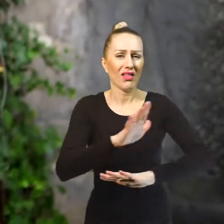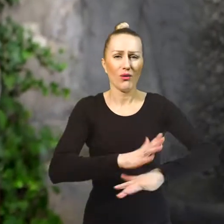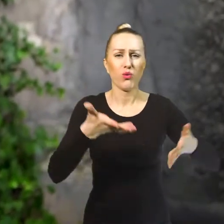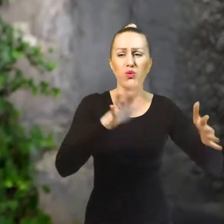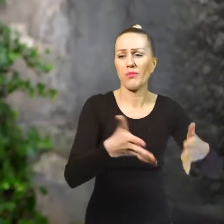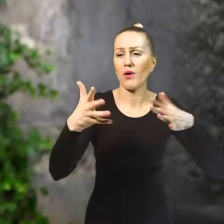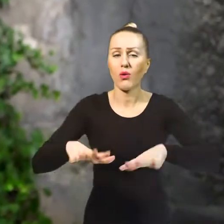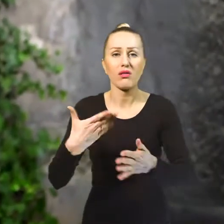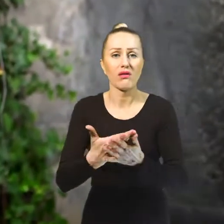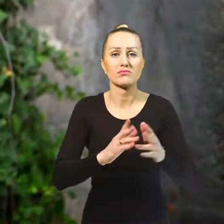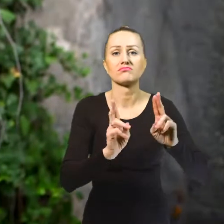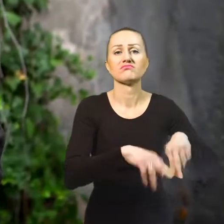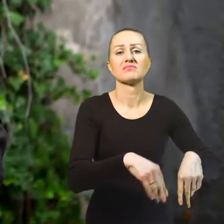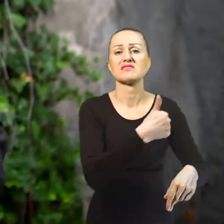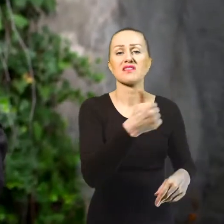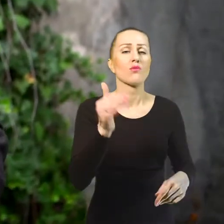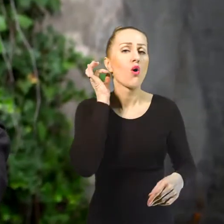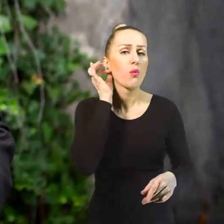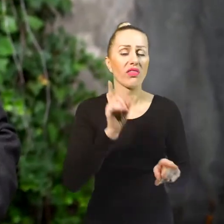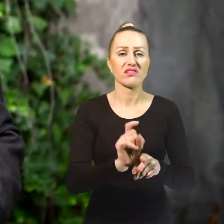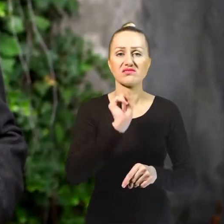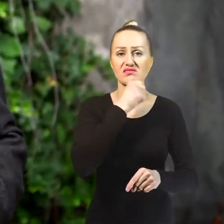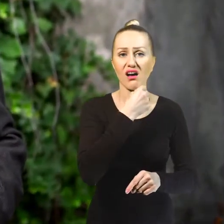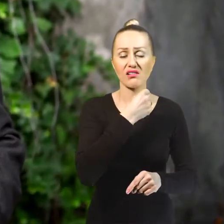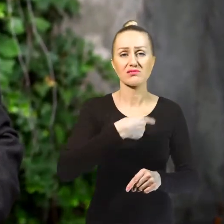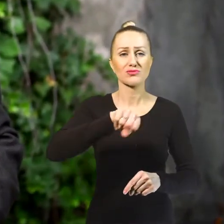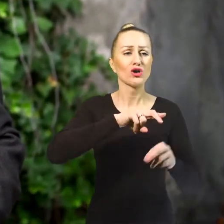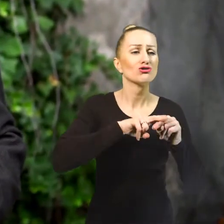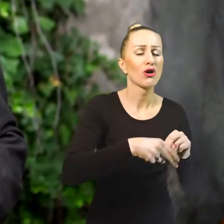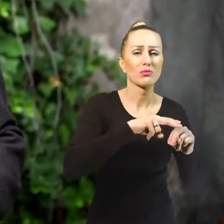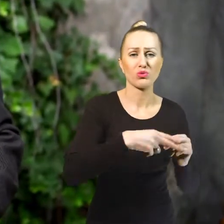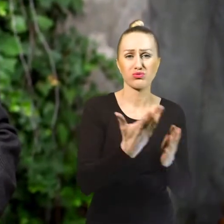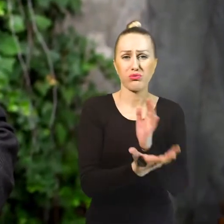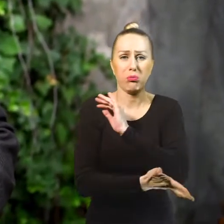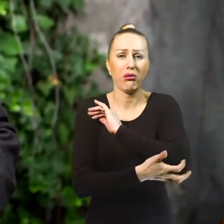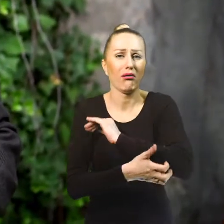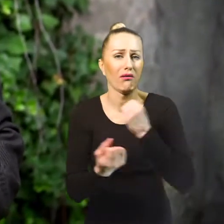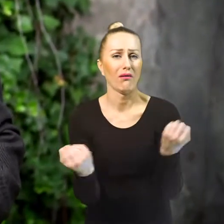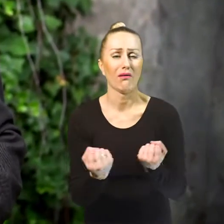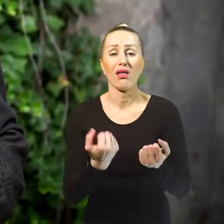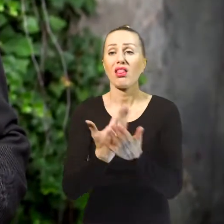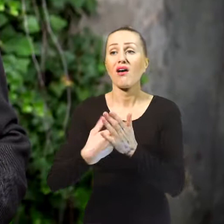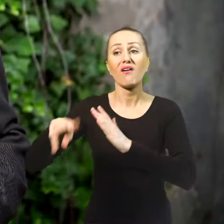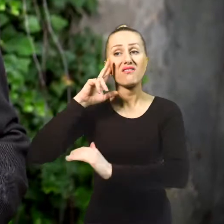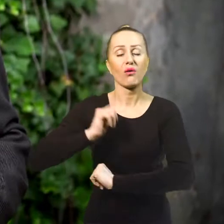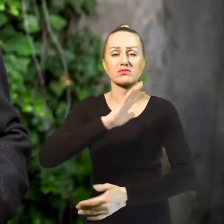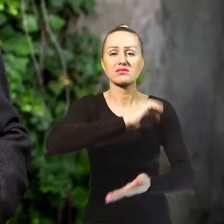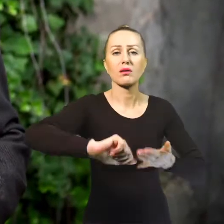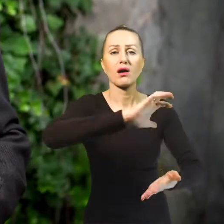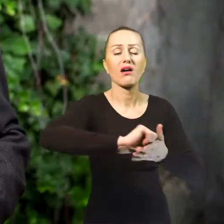bo na roli zostały same kobiety i starcy. Ubożyli rzemieślnicy, bo wszystko co wartościowe zabierała armia.